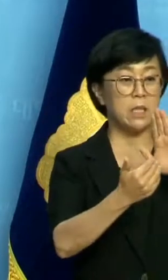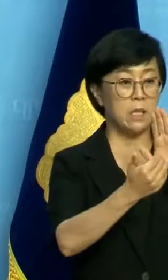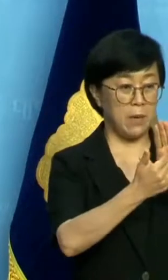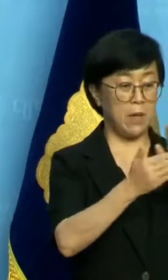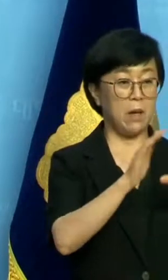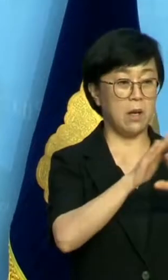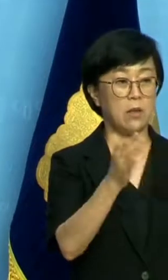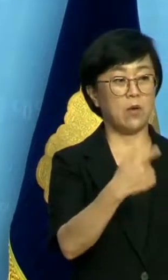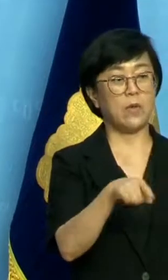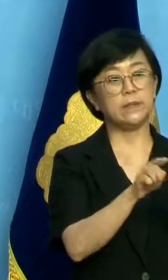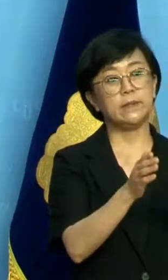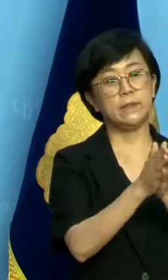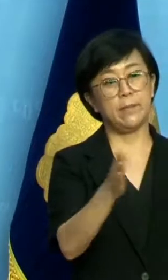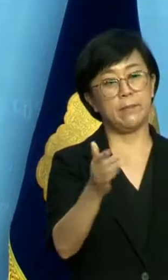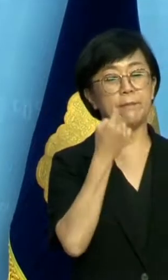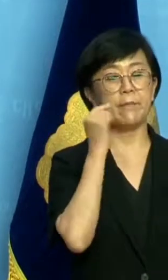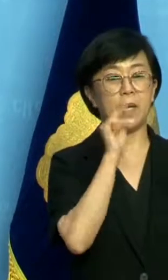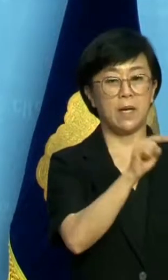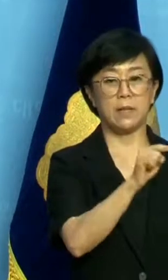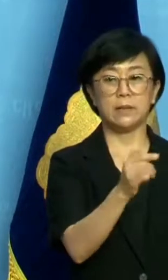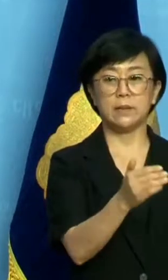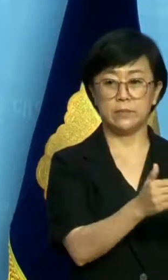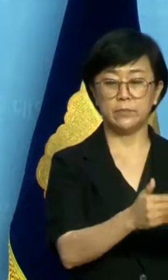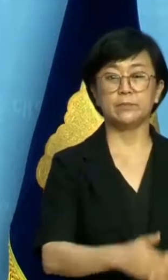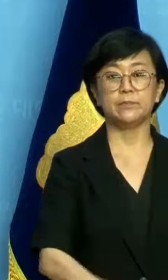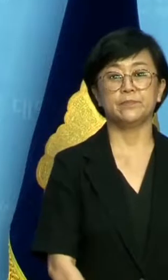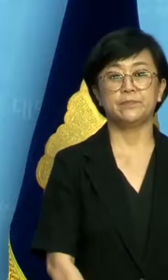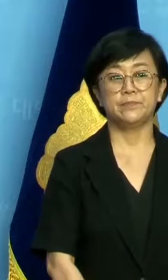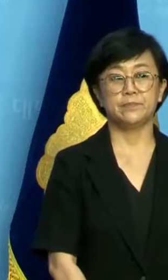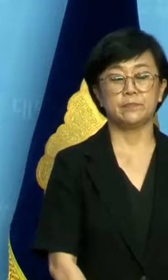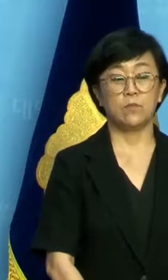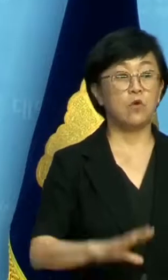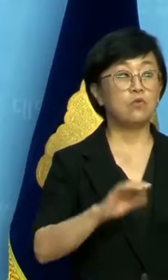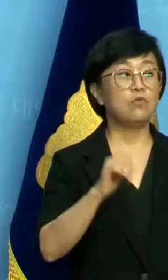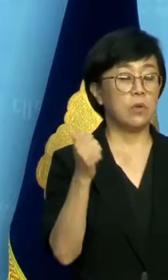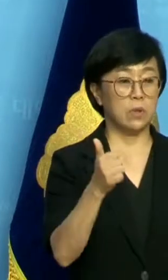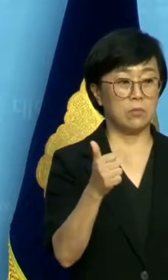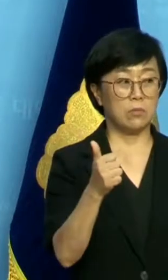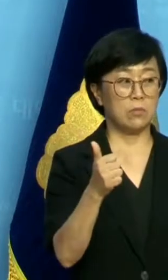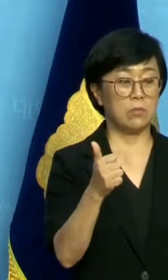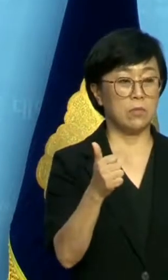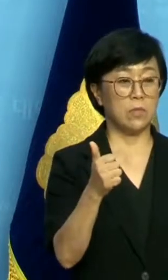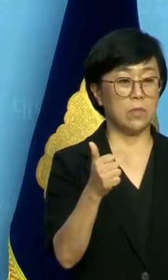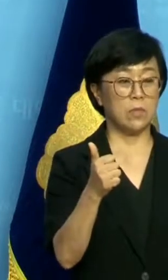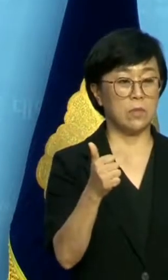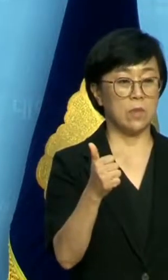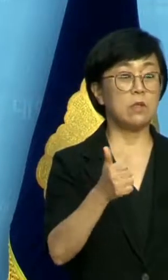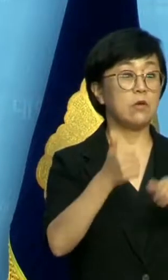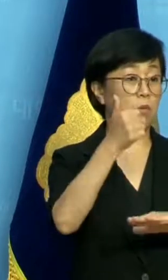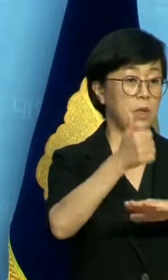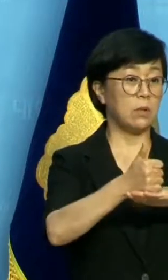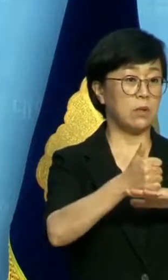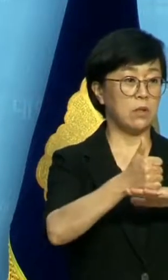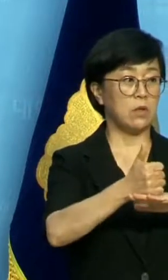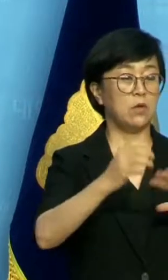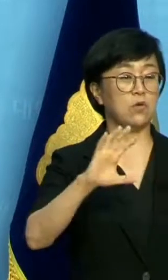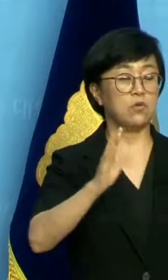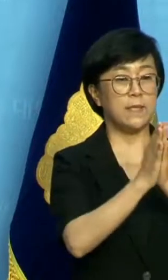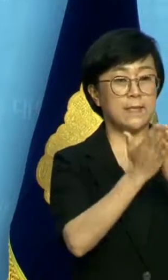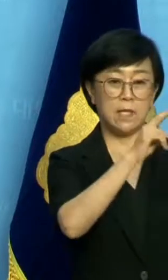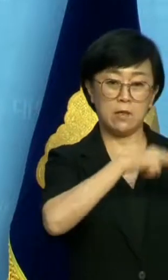조치를 시행하라고 지시하셨습니다 국회는 이에 따라 국회